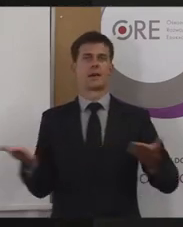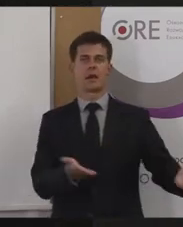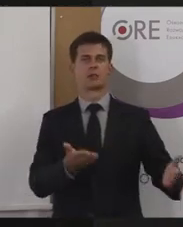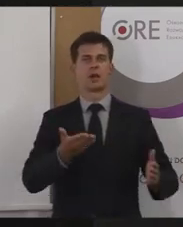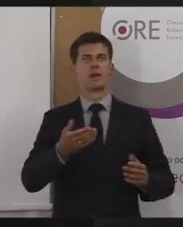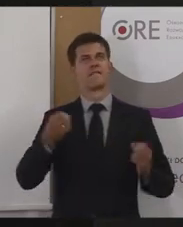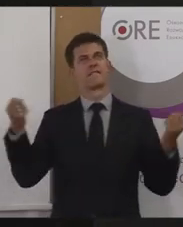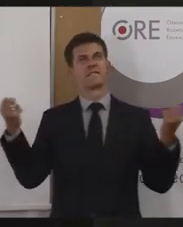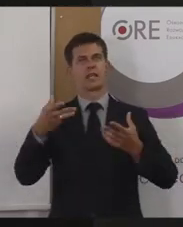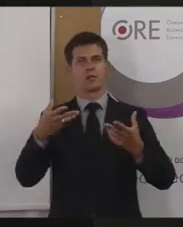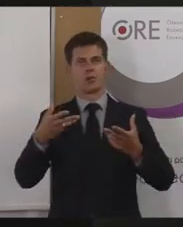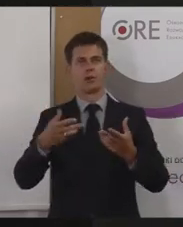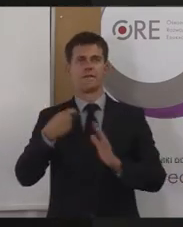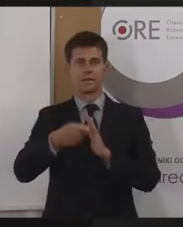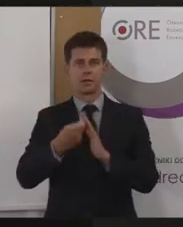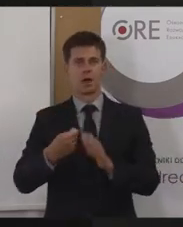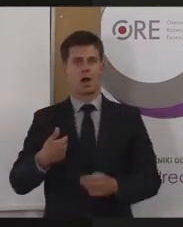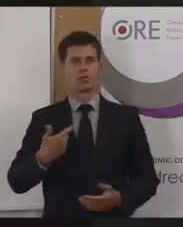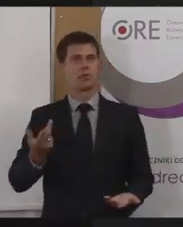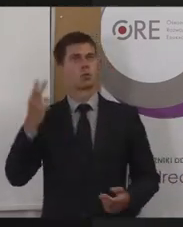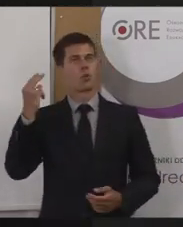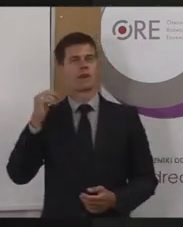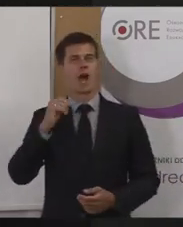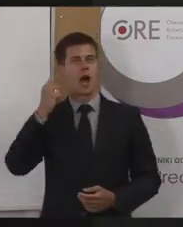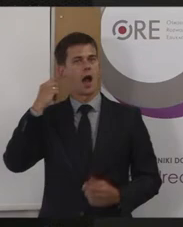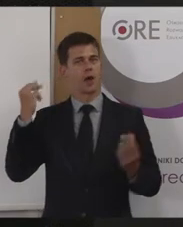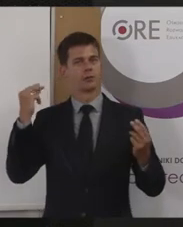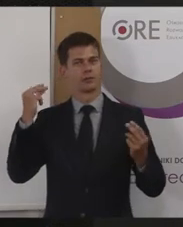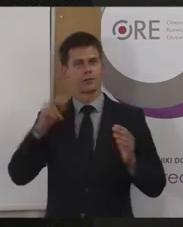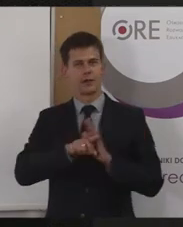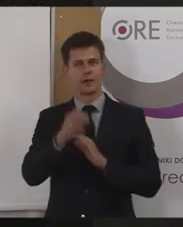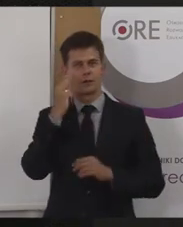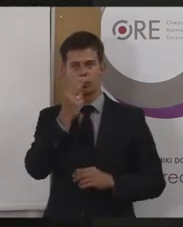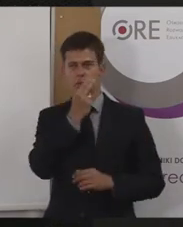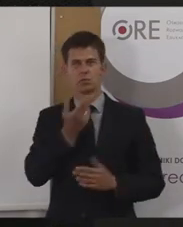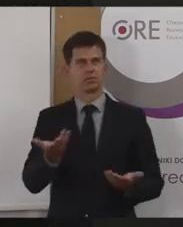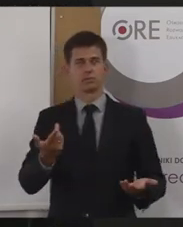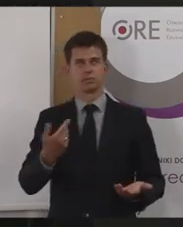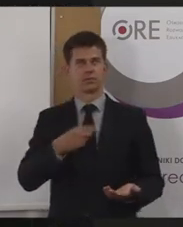prostu do kina, w którym nie ma tak zwanej audiodeskrypcji. Tak?